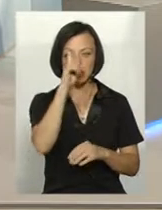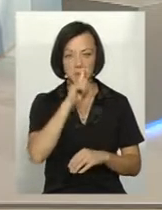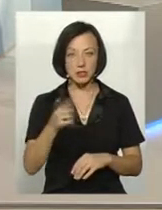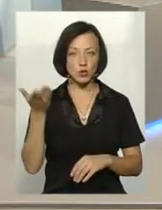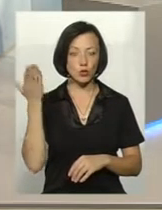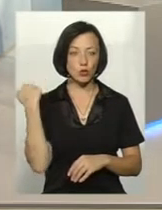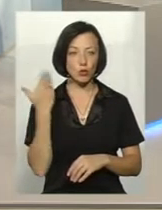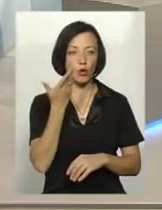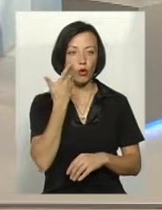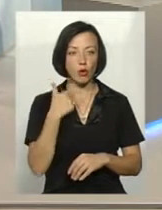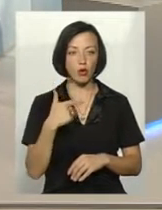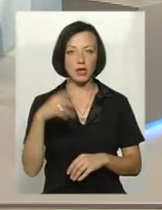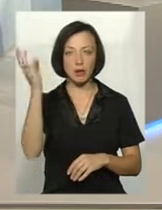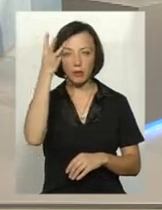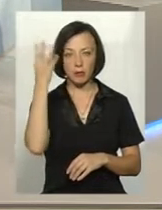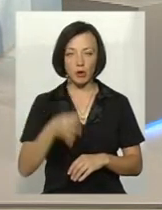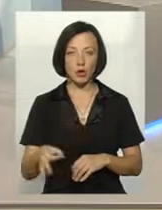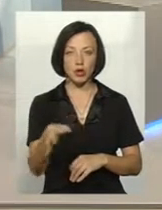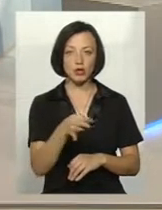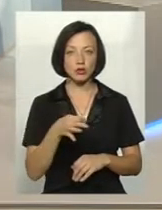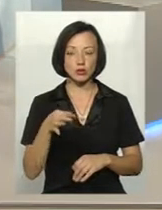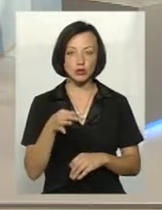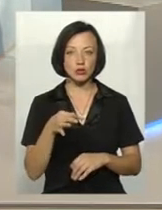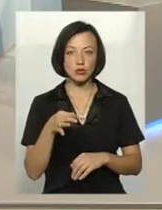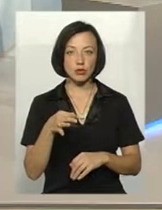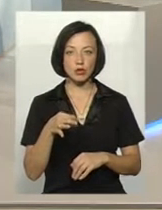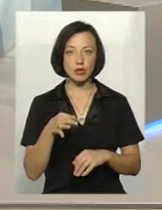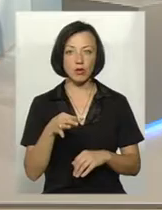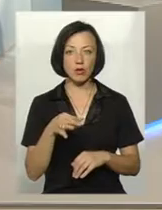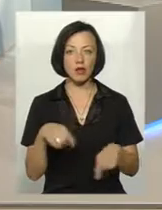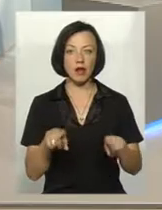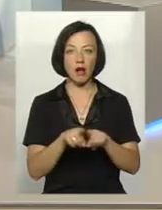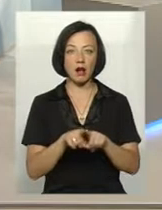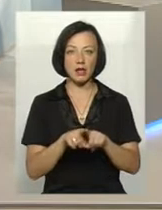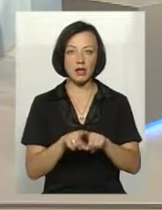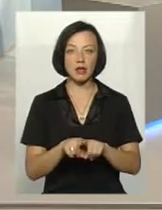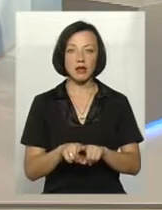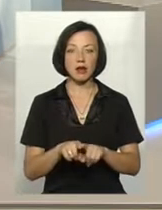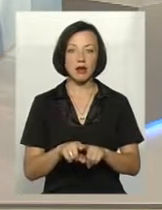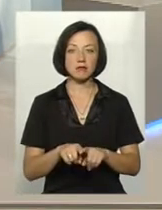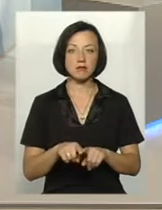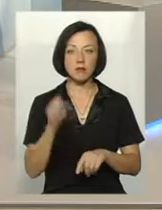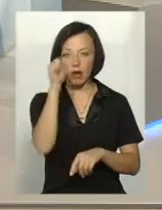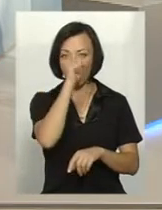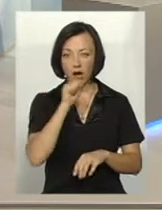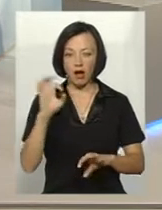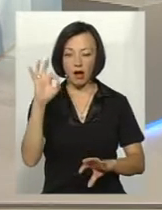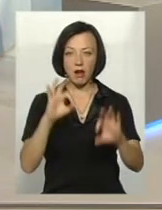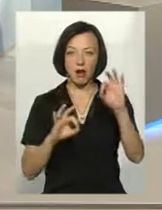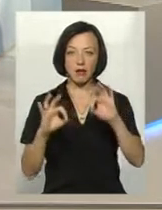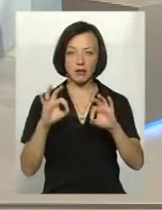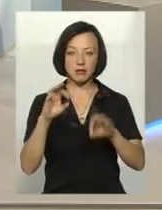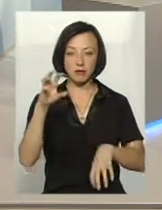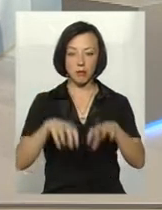коли Хмельниччиною прийшовся такий град, якого, мабуть, і старожили не пам